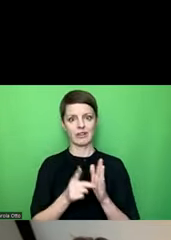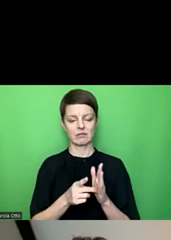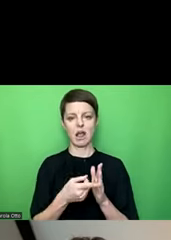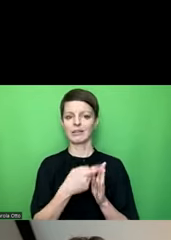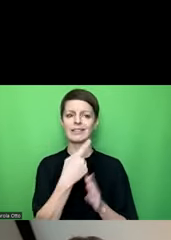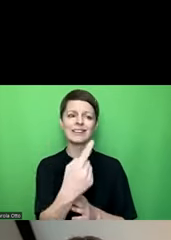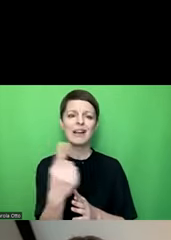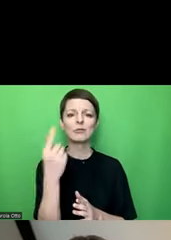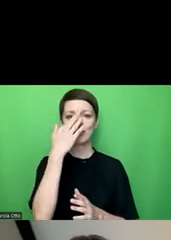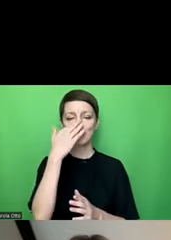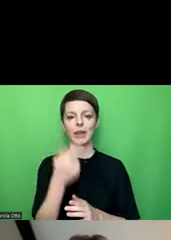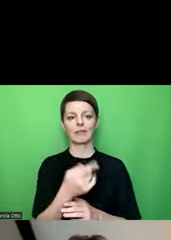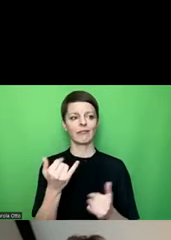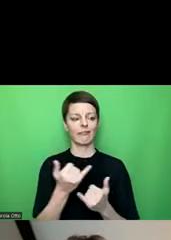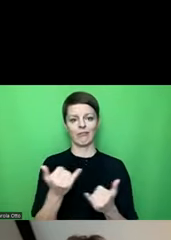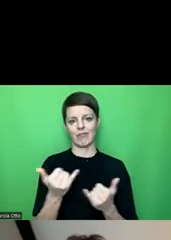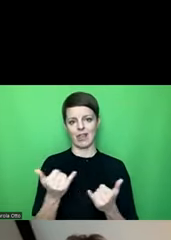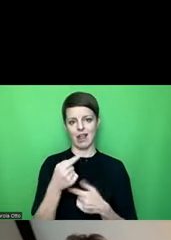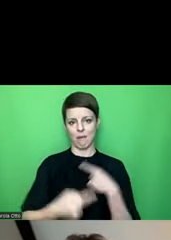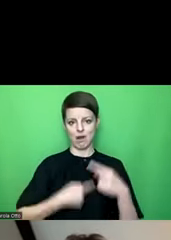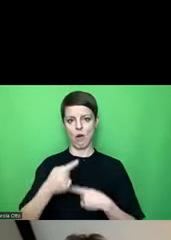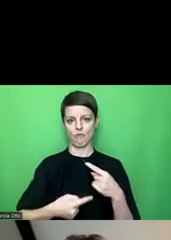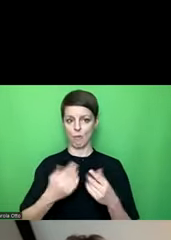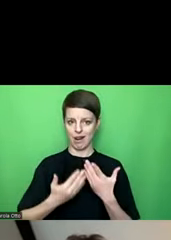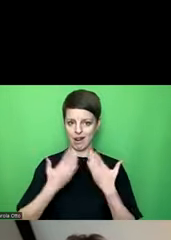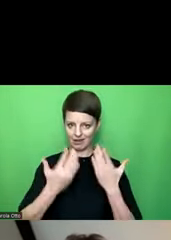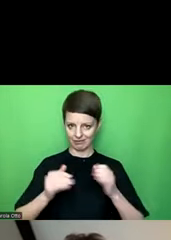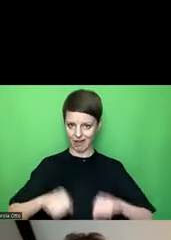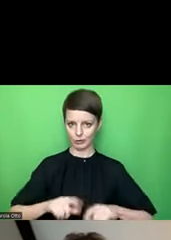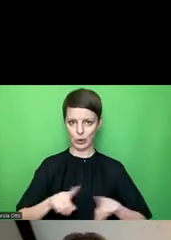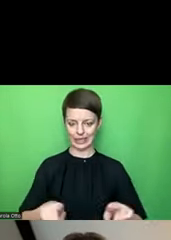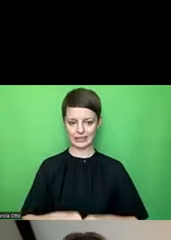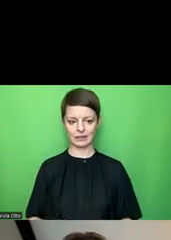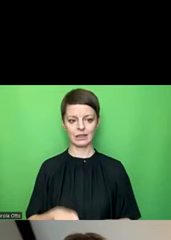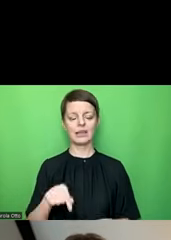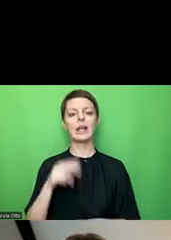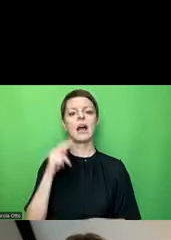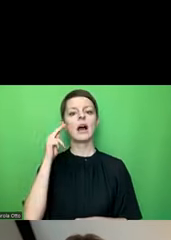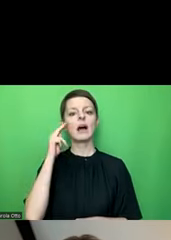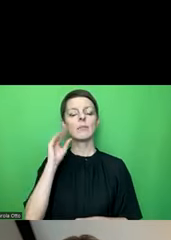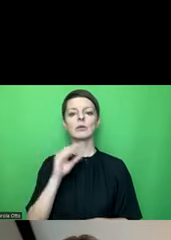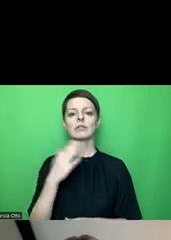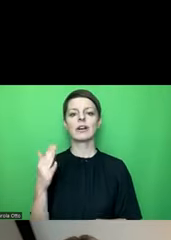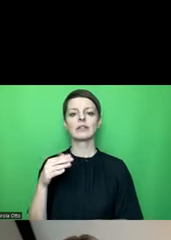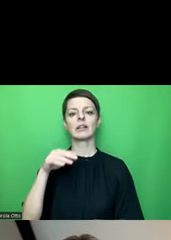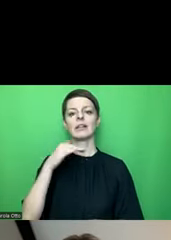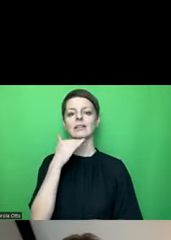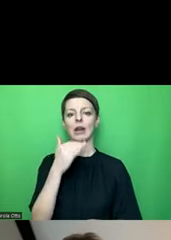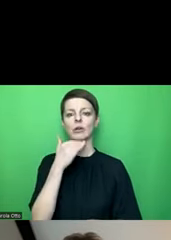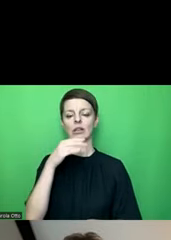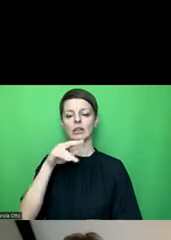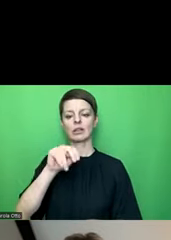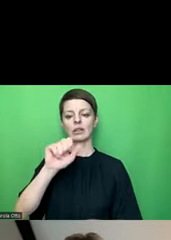probieren, wie das mit dem Screenreader alles lesbar ist. Ich verwende hier den Narrator, der eingebaute Screenreader in